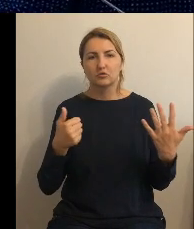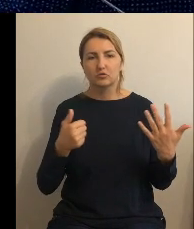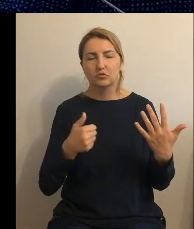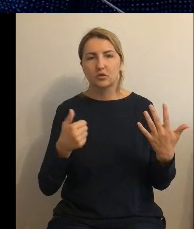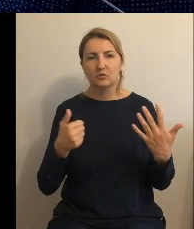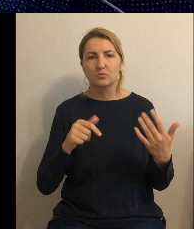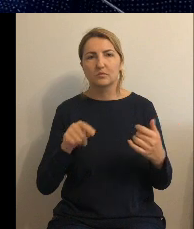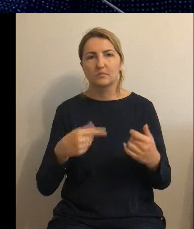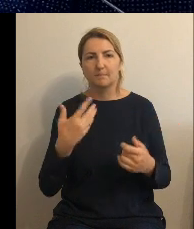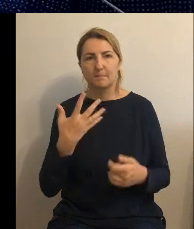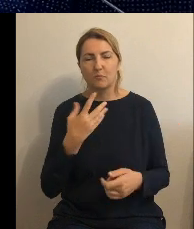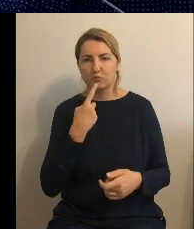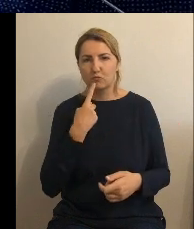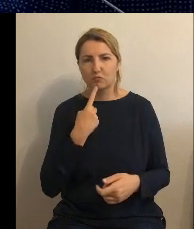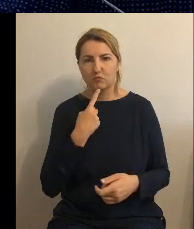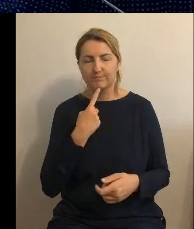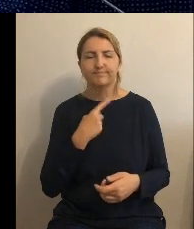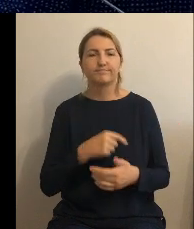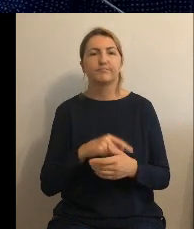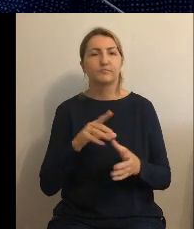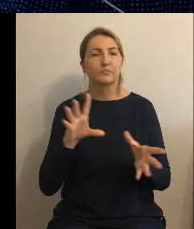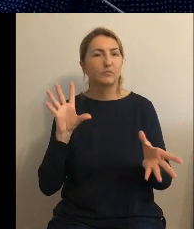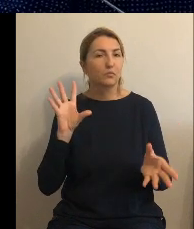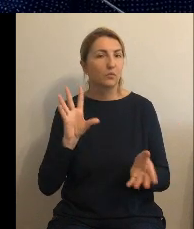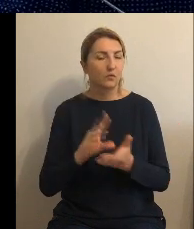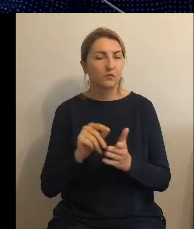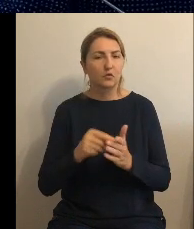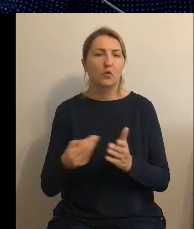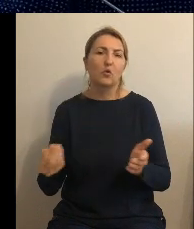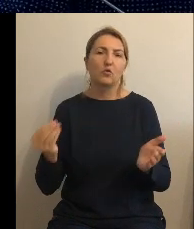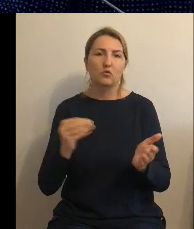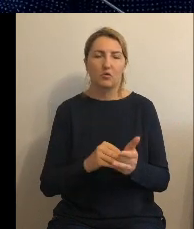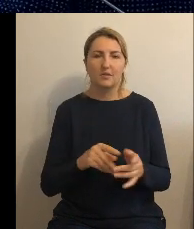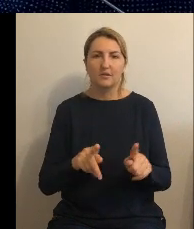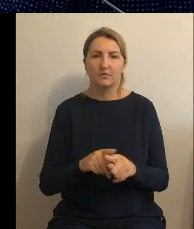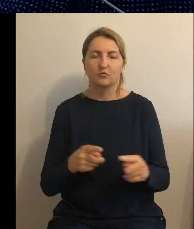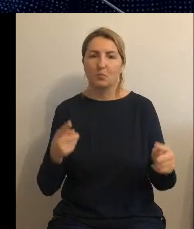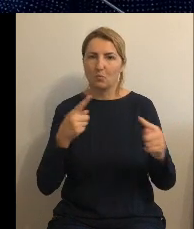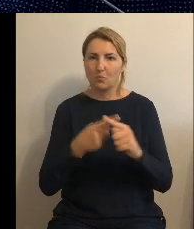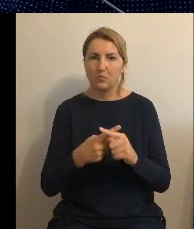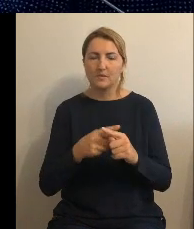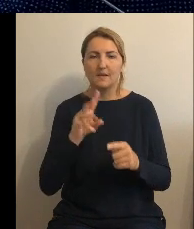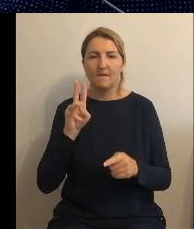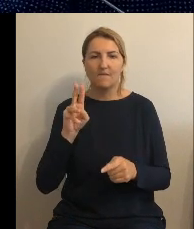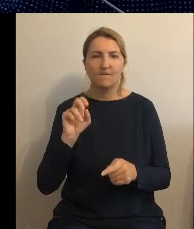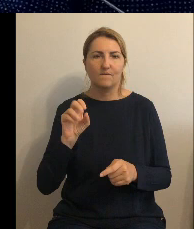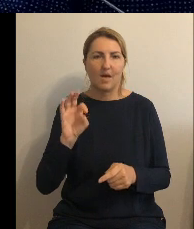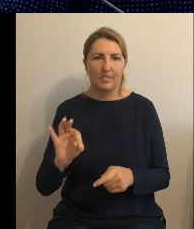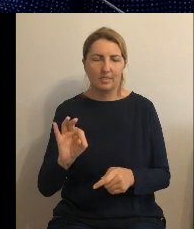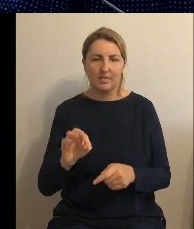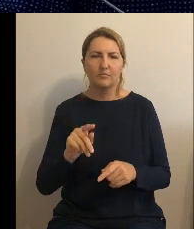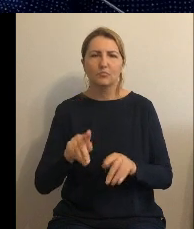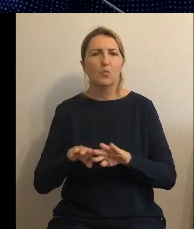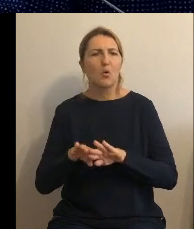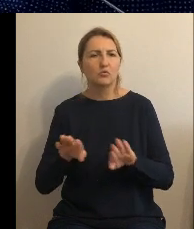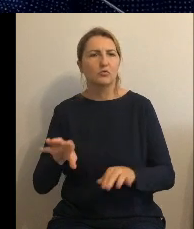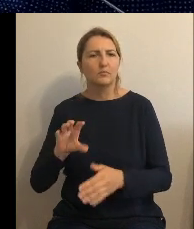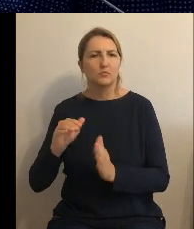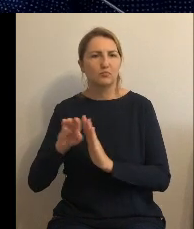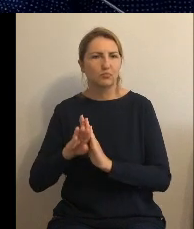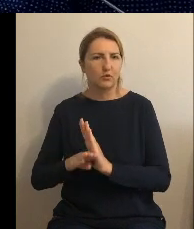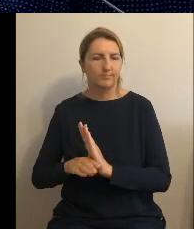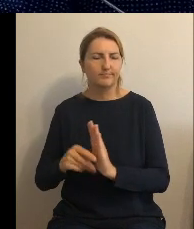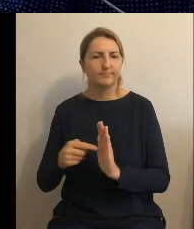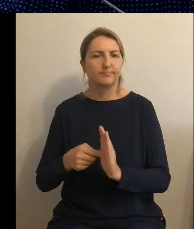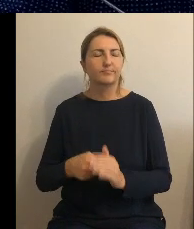pozycji dolicza się podatek VAT w wysokości określonych odrębnymi przepisami paragraf drugi wykonanie uchwały